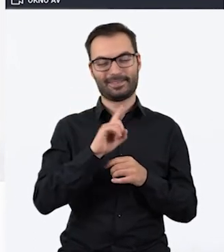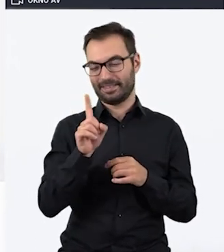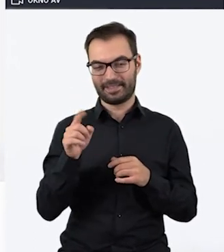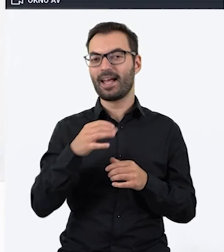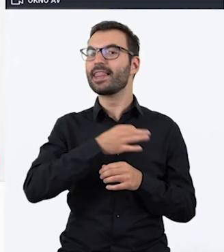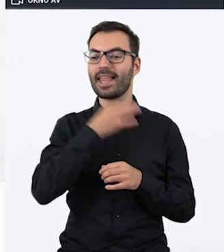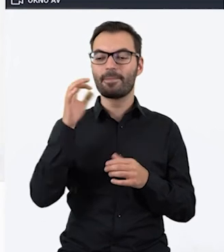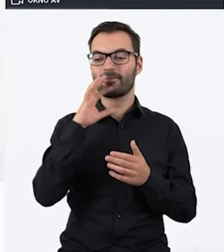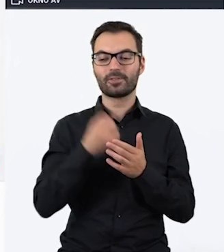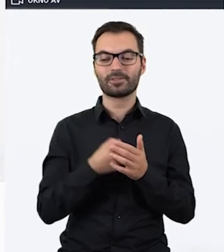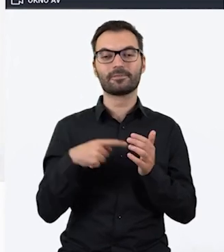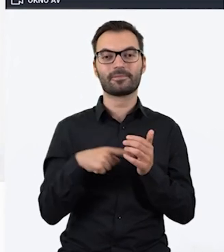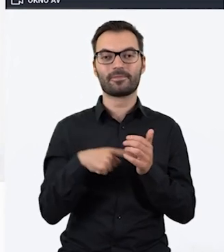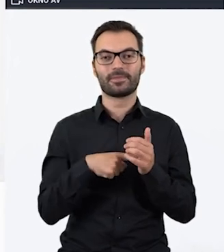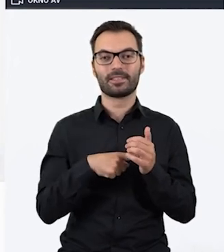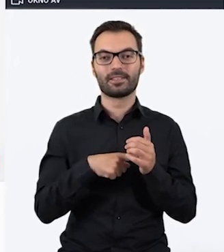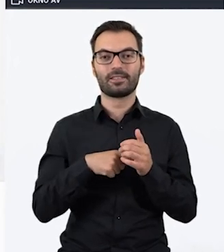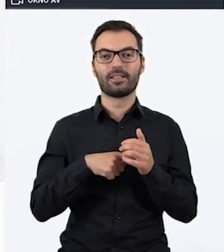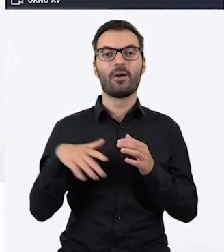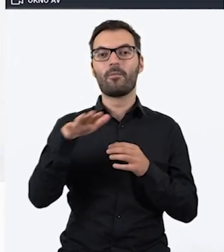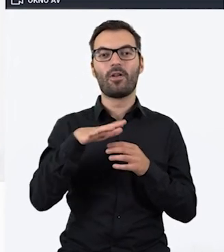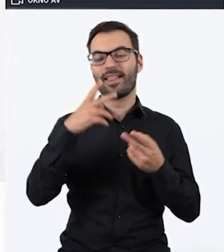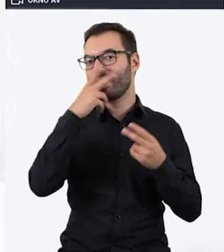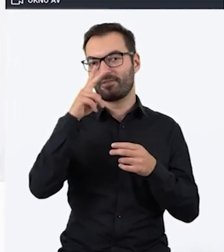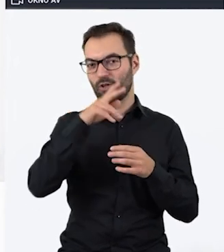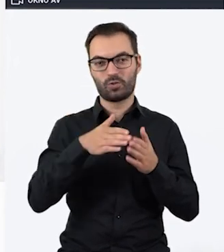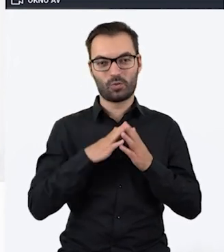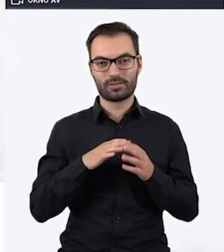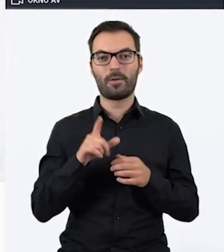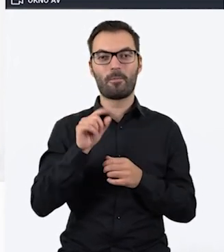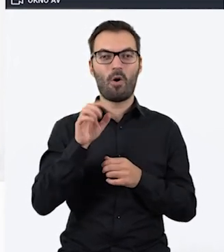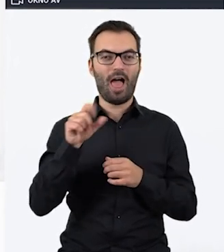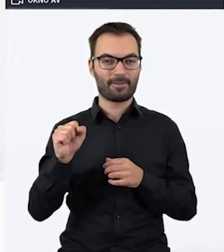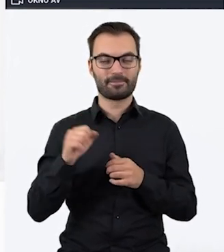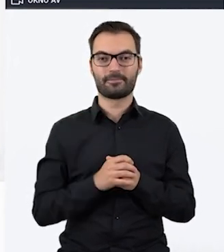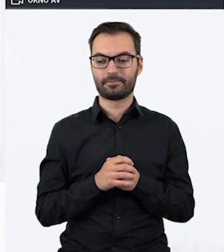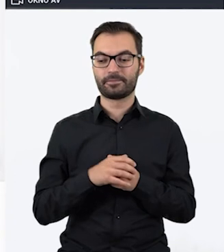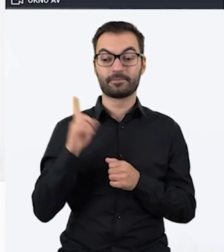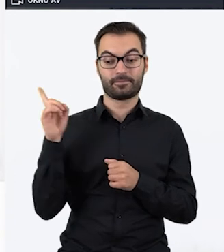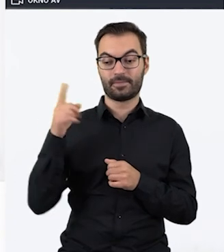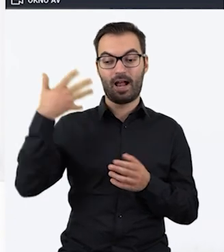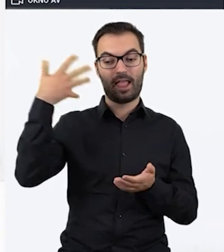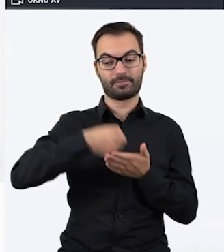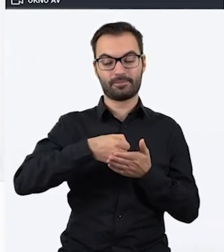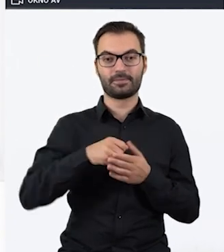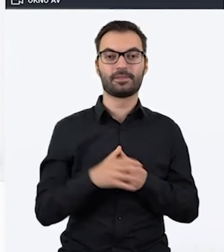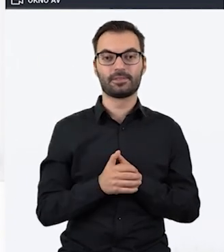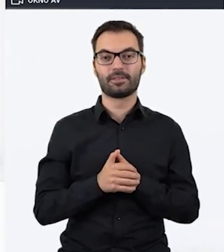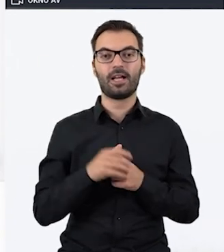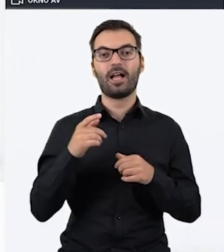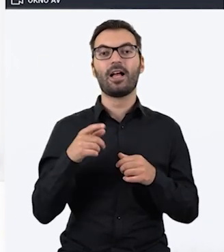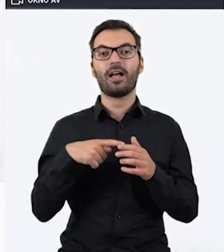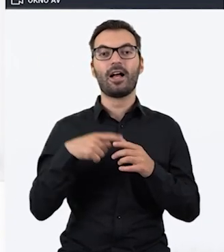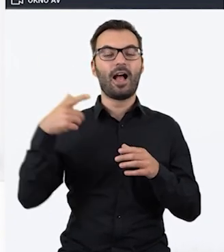tego użyć takich interaktywnych pól, które są niewidoczne. I te pola są tutaj na dole, w Interactive Elements, na